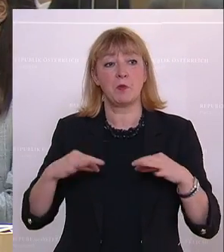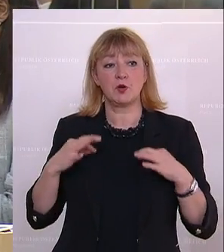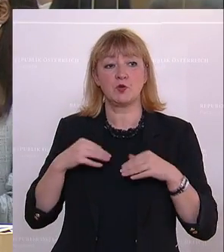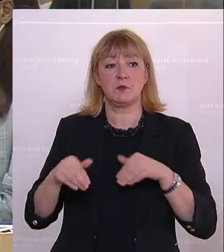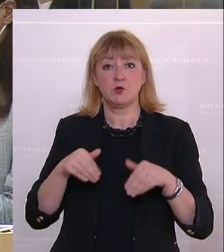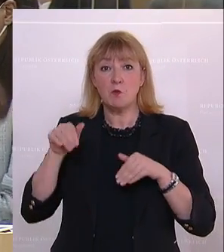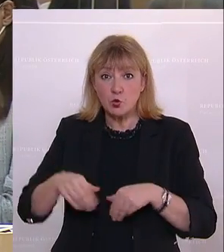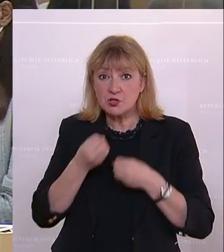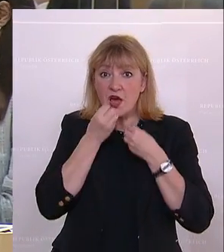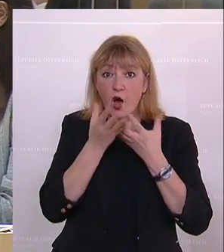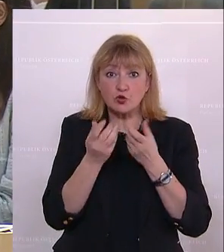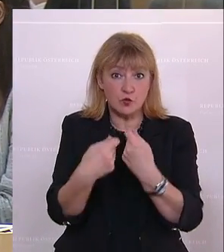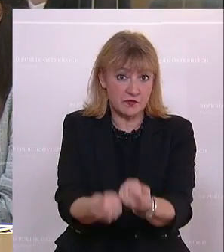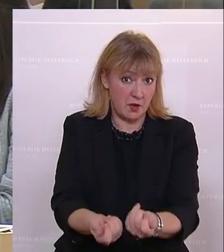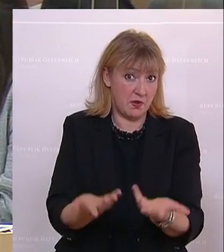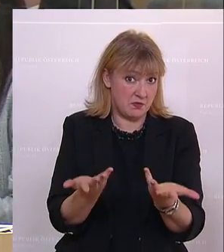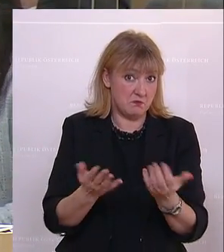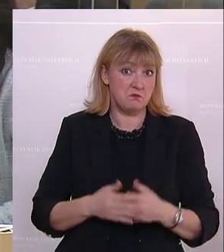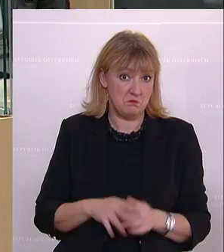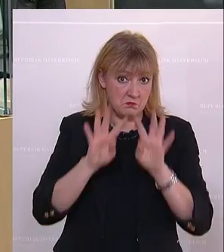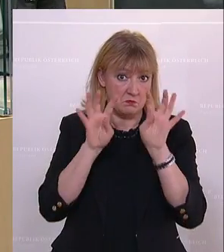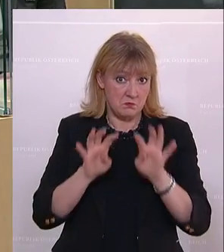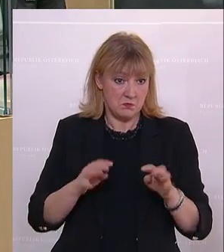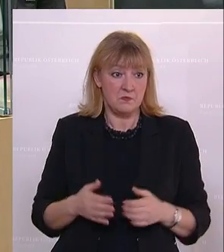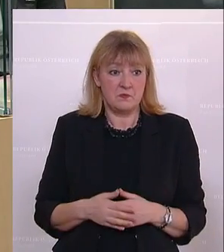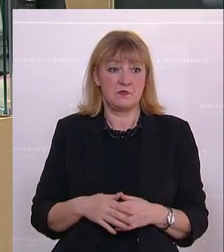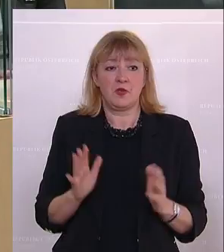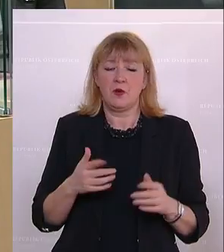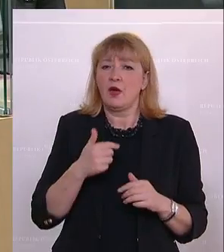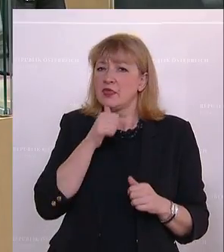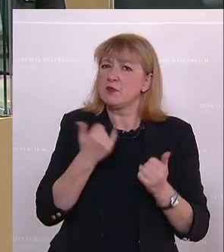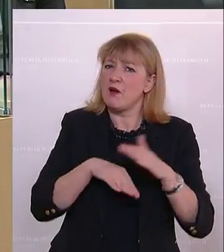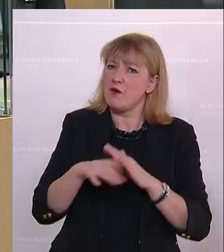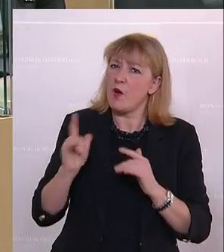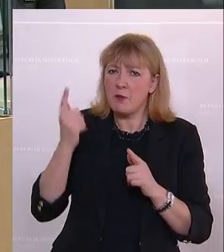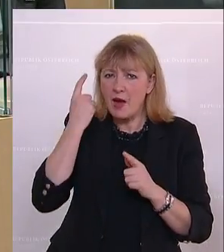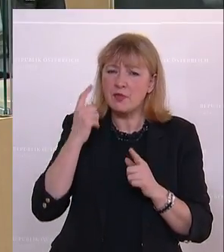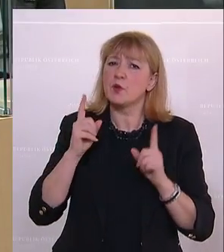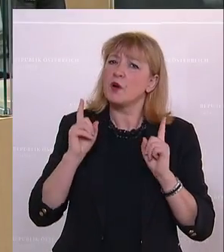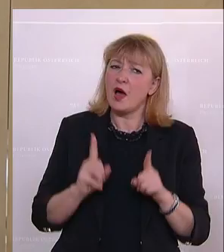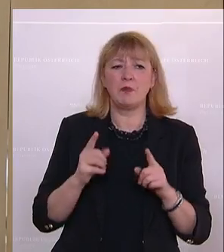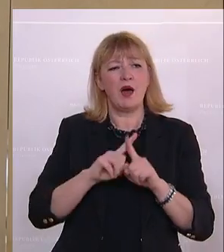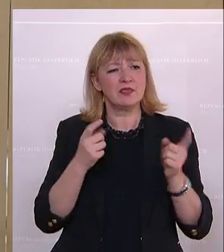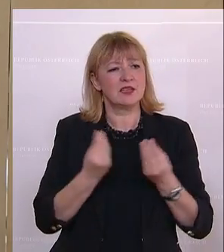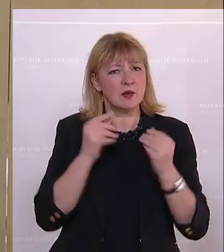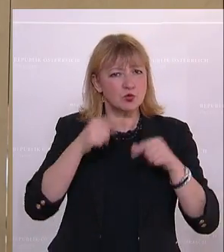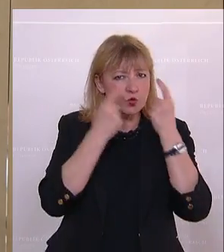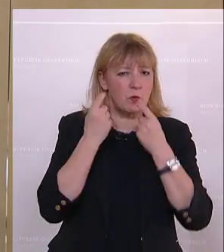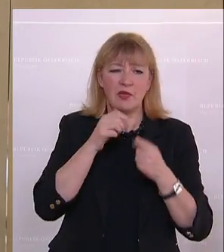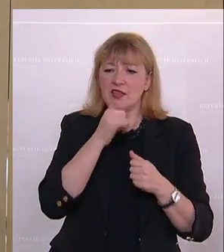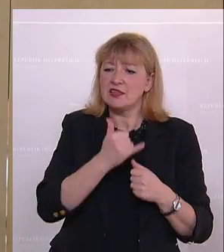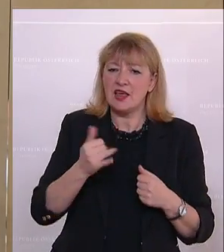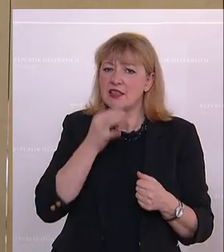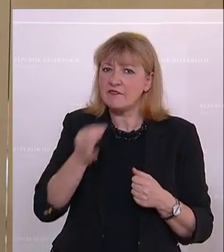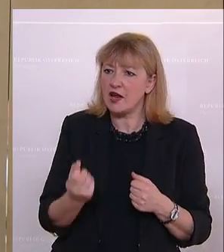Auskunft geben muss. Ich bin nicht immer sozusagen unangeschränkt seiner Meinung, aber er sollte sich ja eigentlich um andere Dinge kümmern. So geht es natürlich nicht, dass wir jede Frage, die